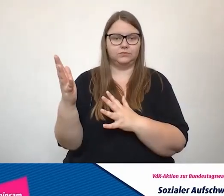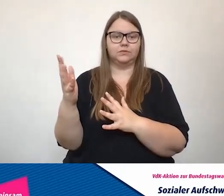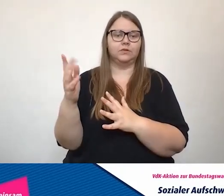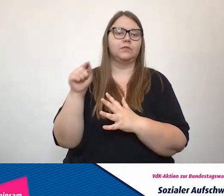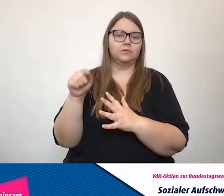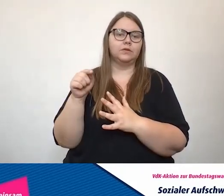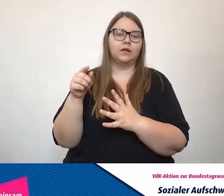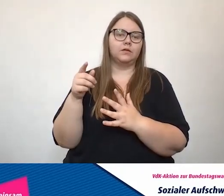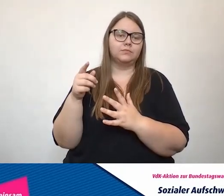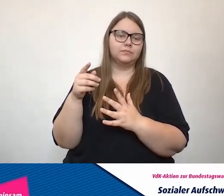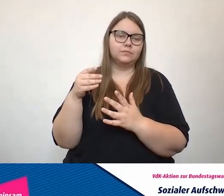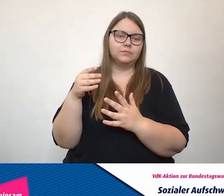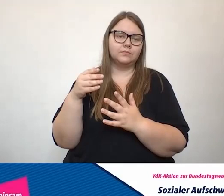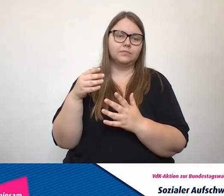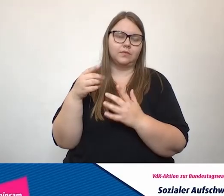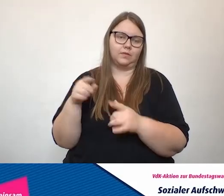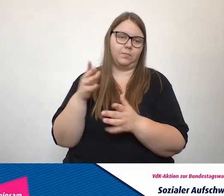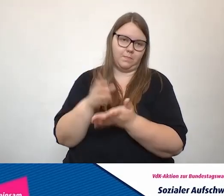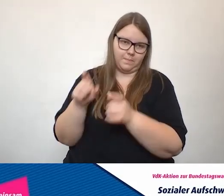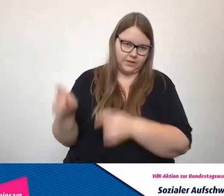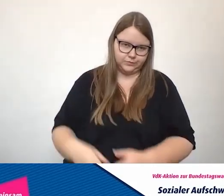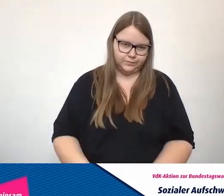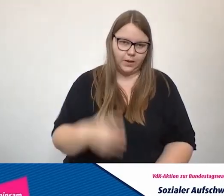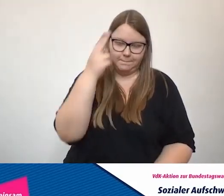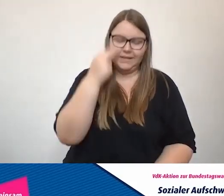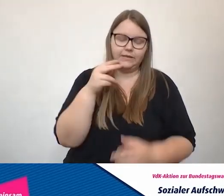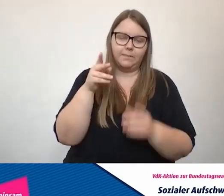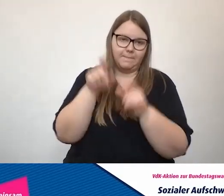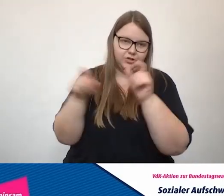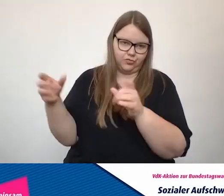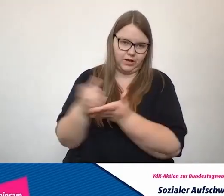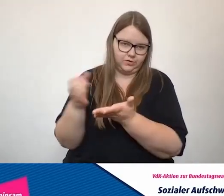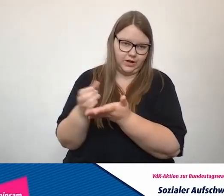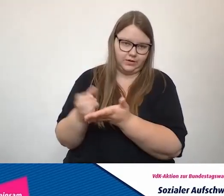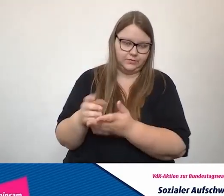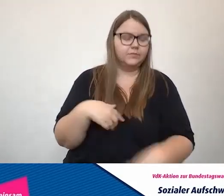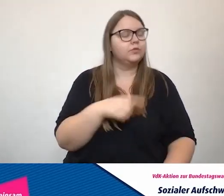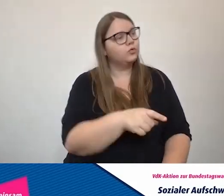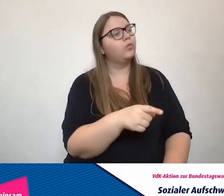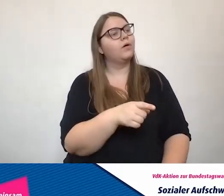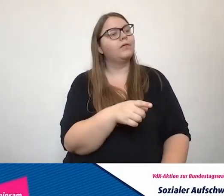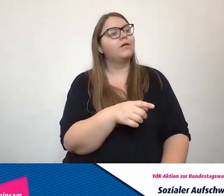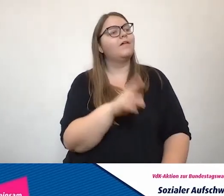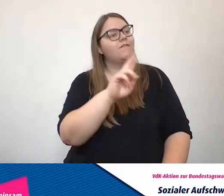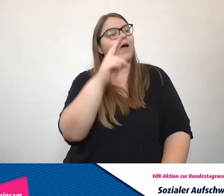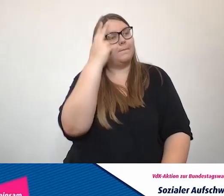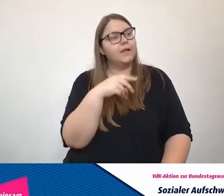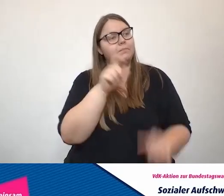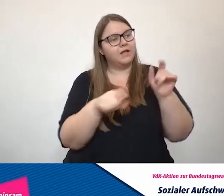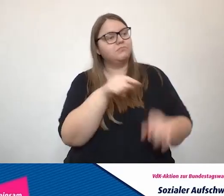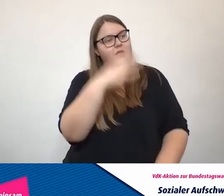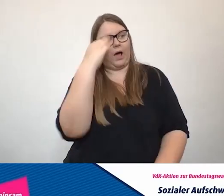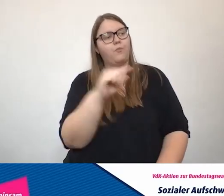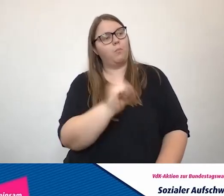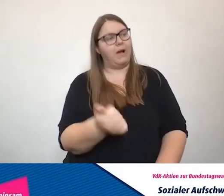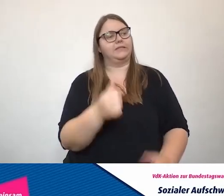unglaublich. Das ist schon, genau. Und in Hamburg bist du auch einer der praktisch größten Arbeitgeber für blinde Menschen. Das ist schon